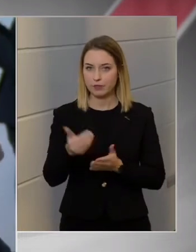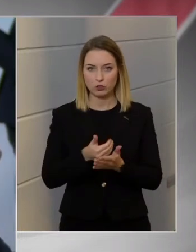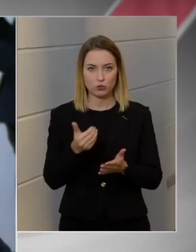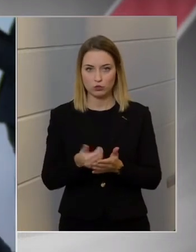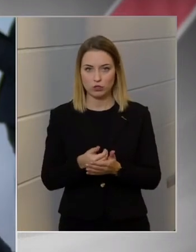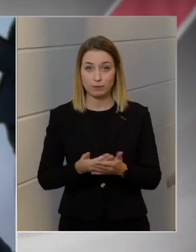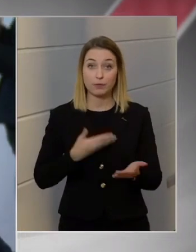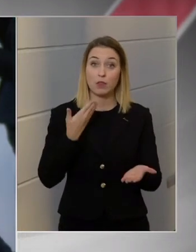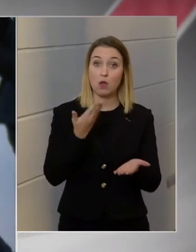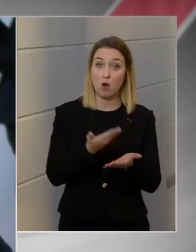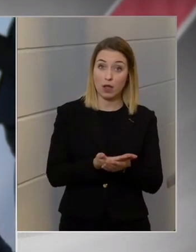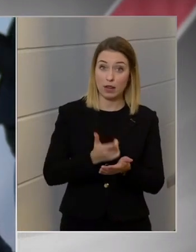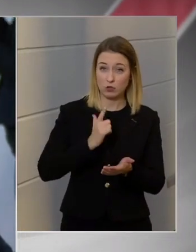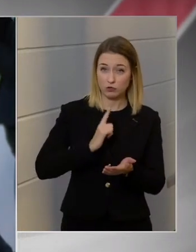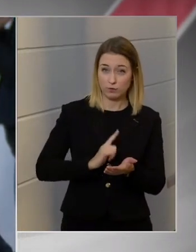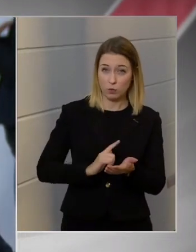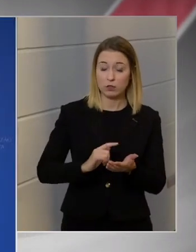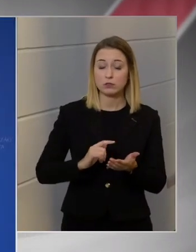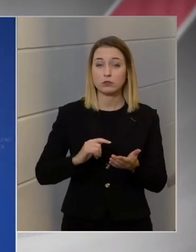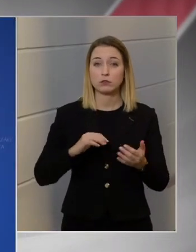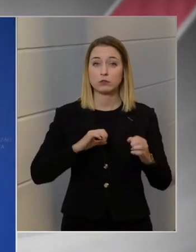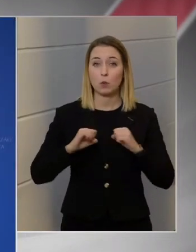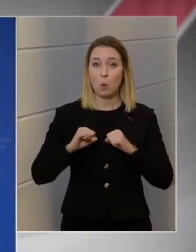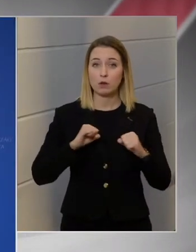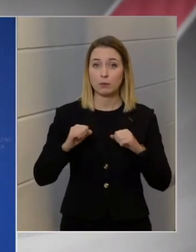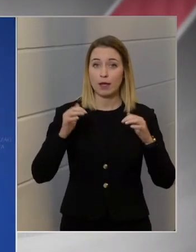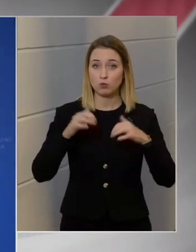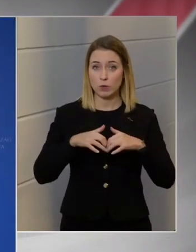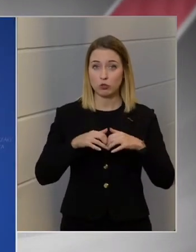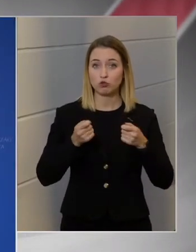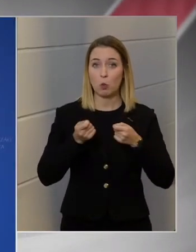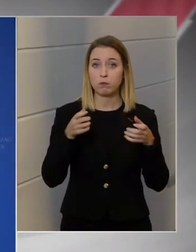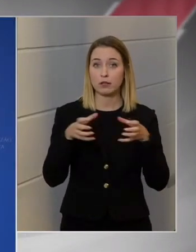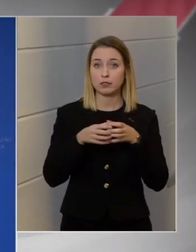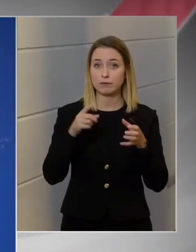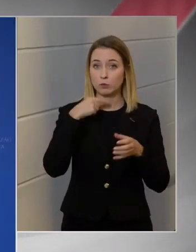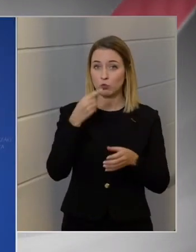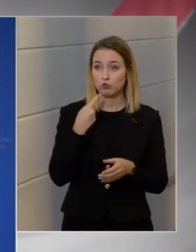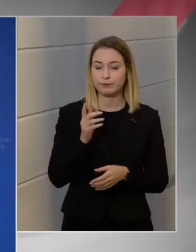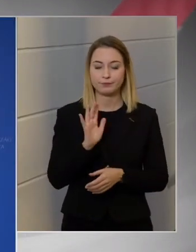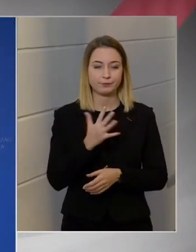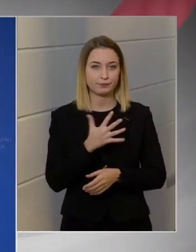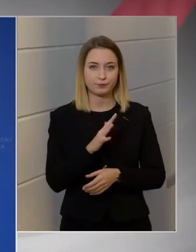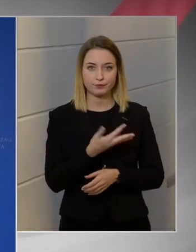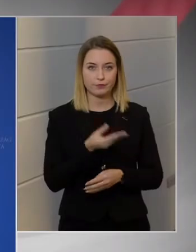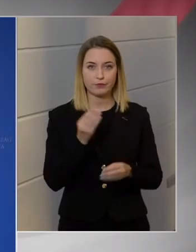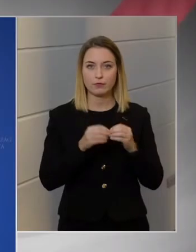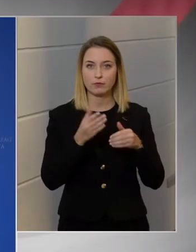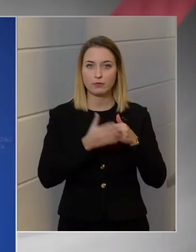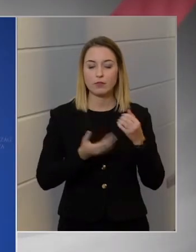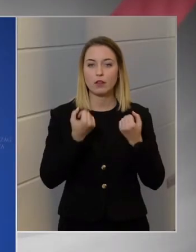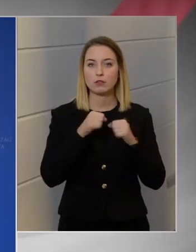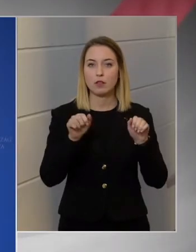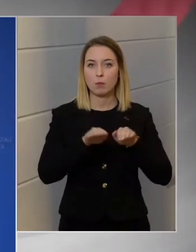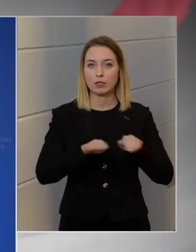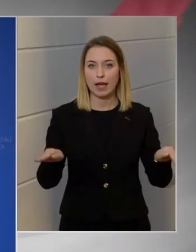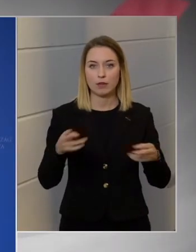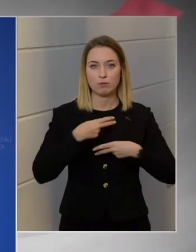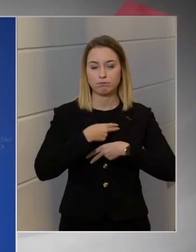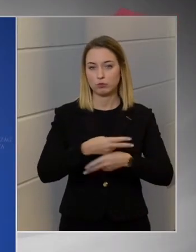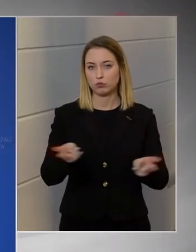ajánlásként azért fölvetődött a kormányúrása, a törzsészéről? Nem, azért nem, mert egyenlőre a szabad ágyak